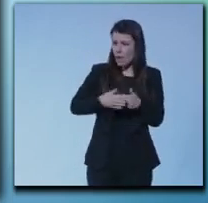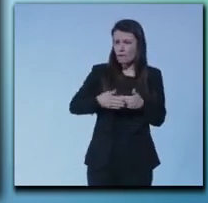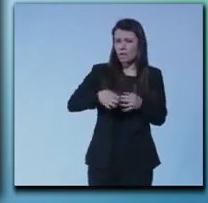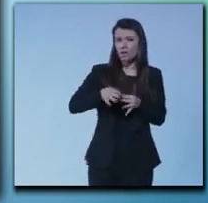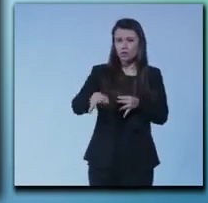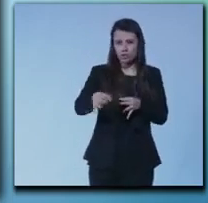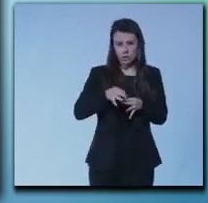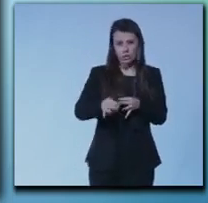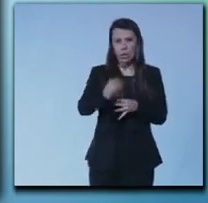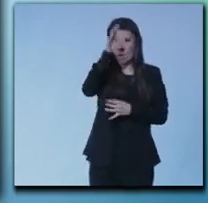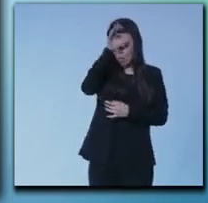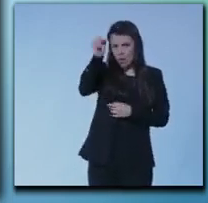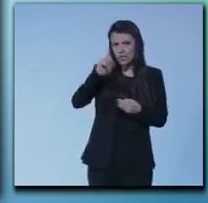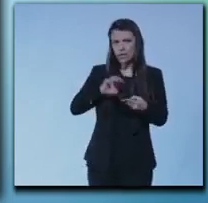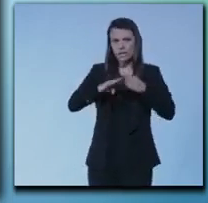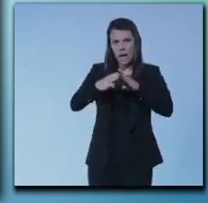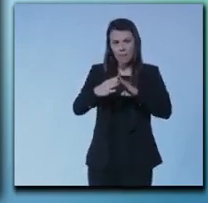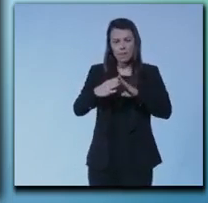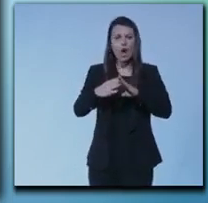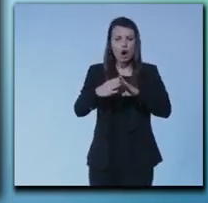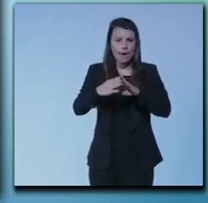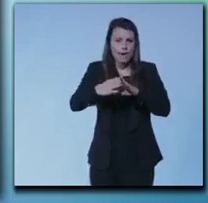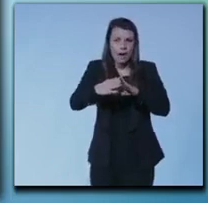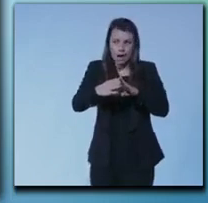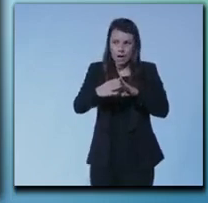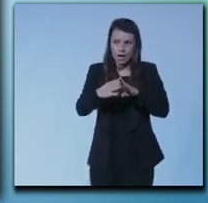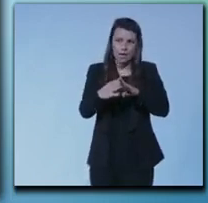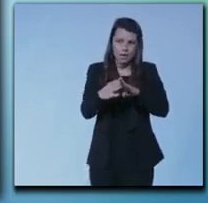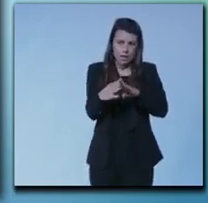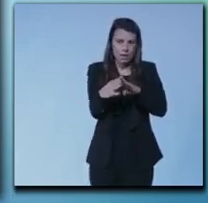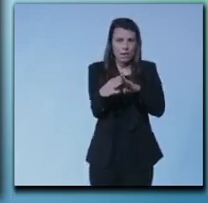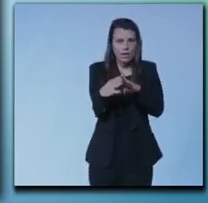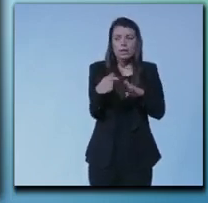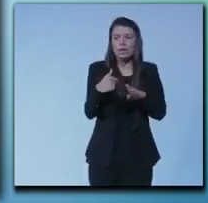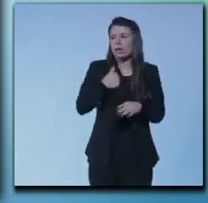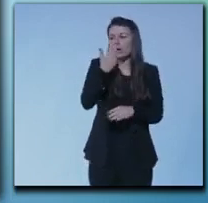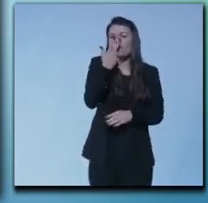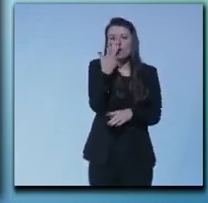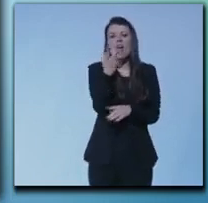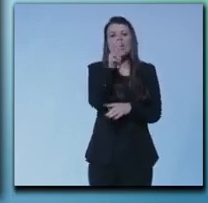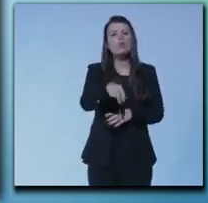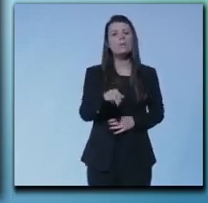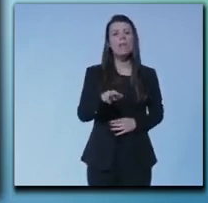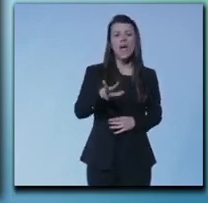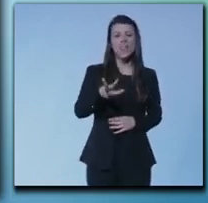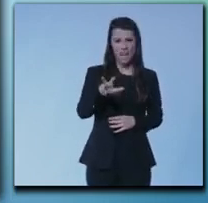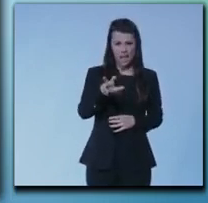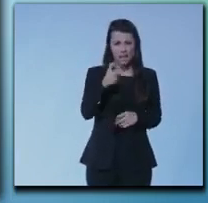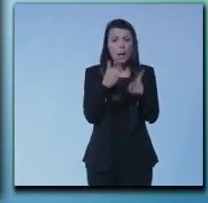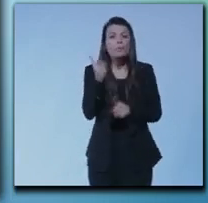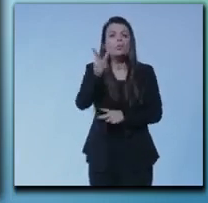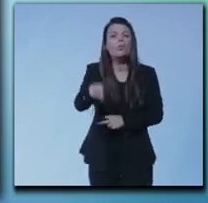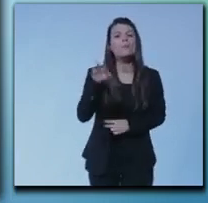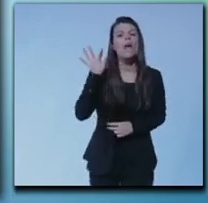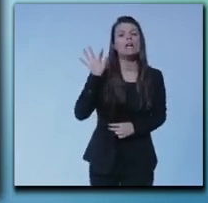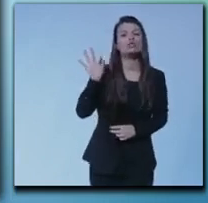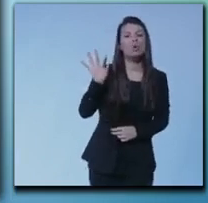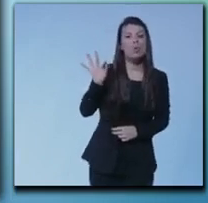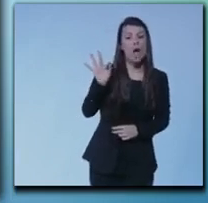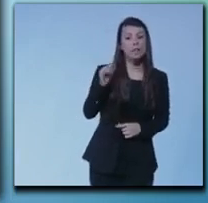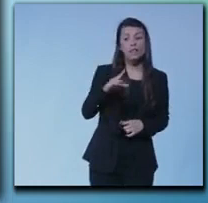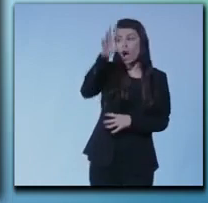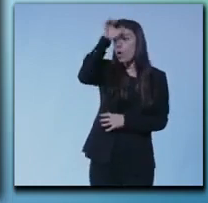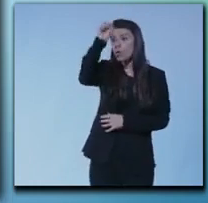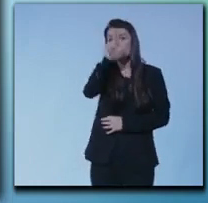della Bicocca ecco io vorrei che nel 2030 e soprattutto nel 2050 le